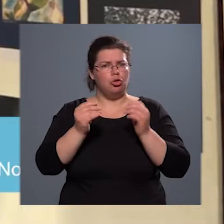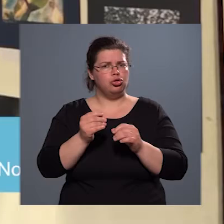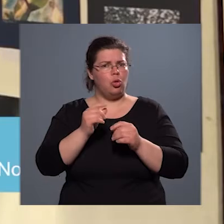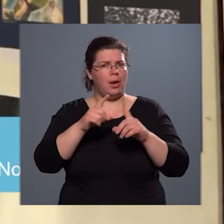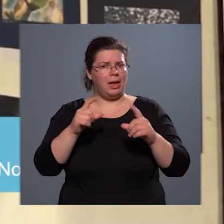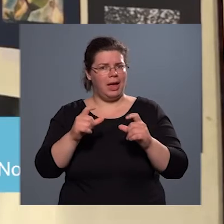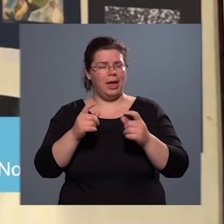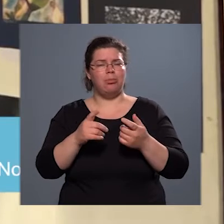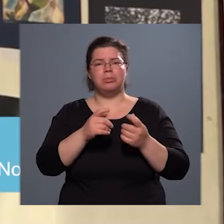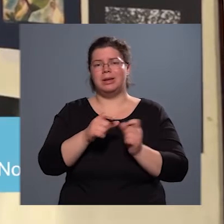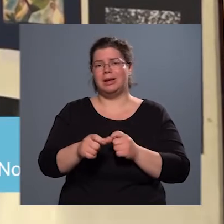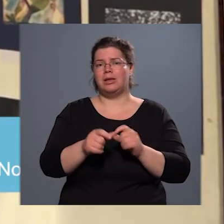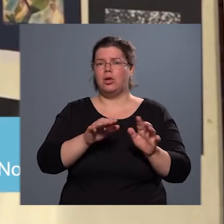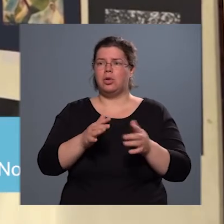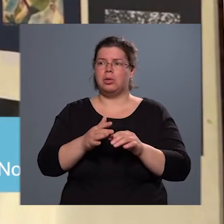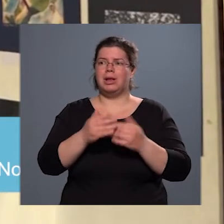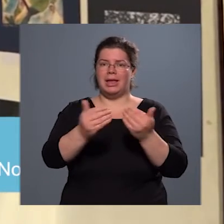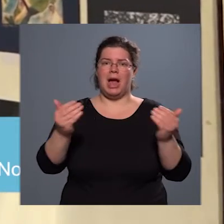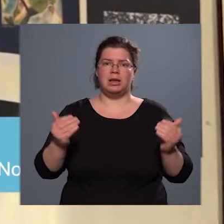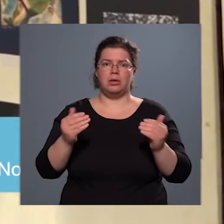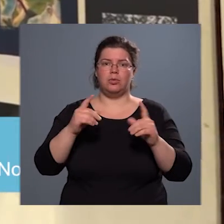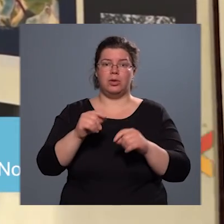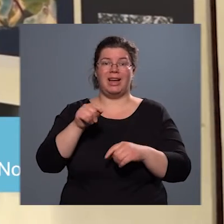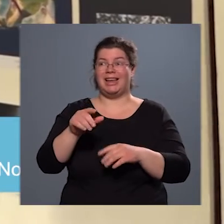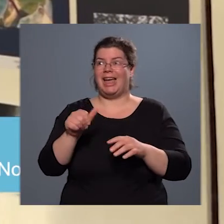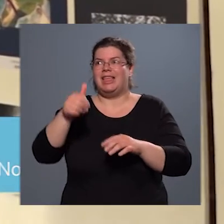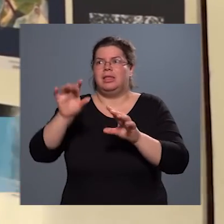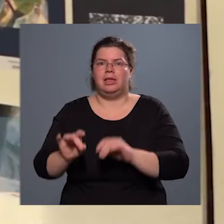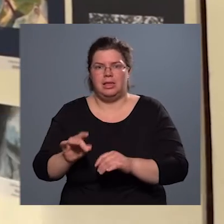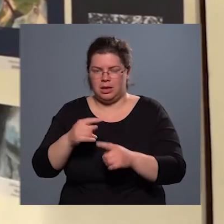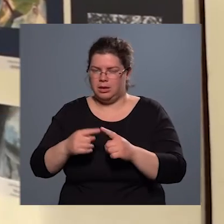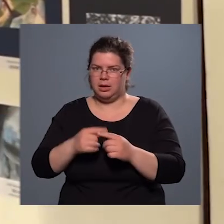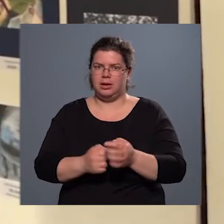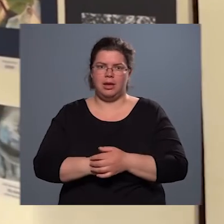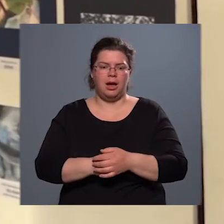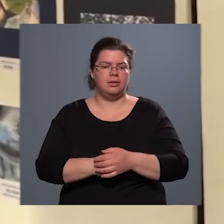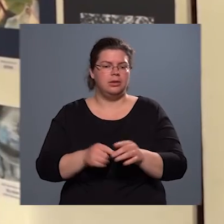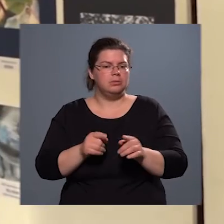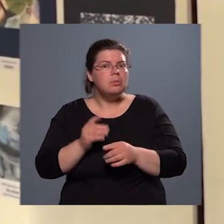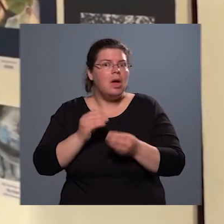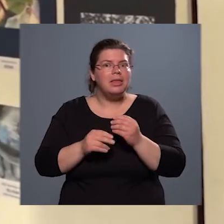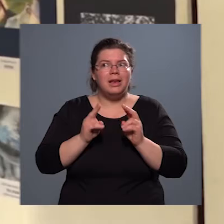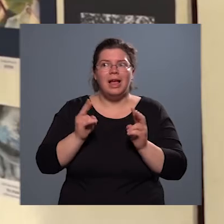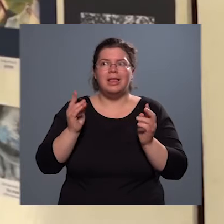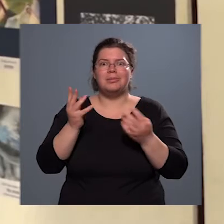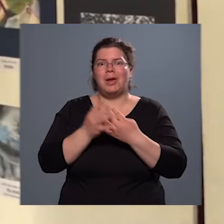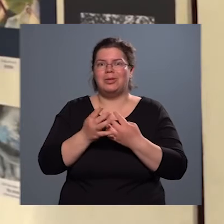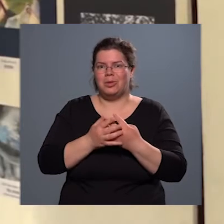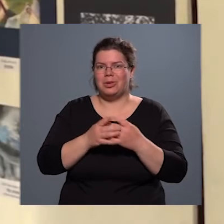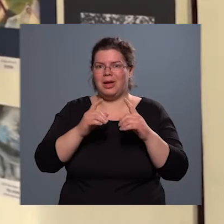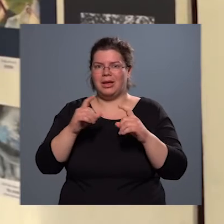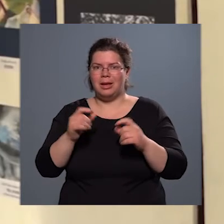körülbelül a kiállított fotók ennek a tizede, tehát hogy azért így meg kellett szűrnünk a képeket, mert